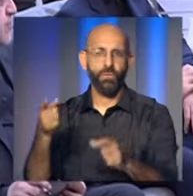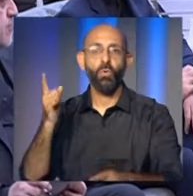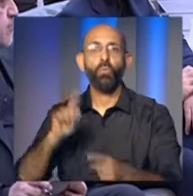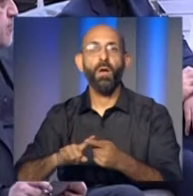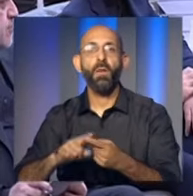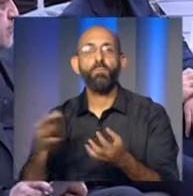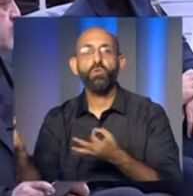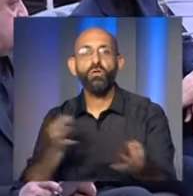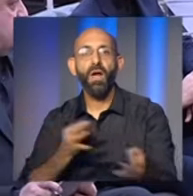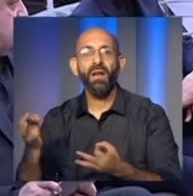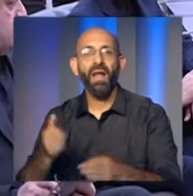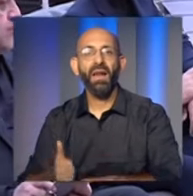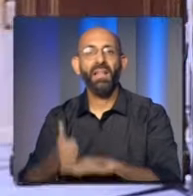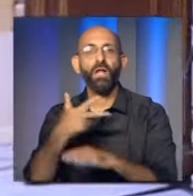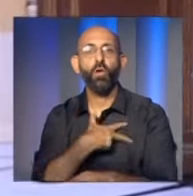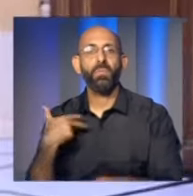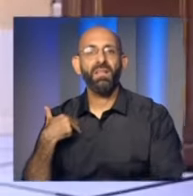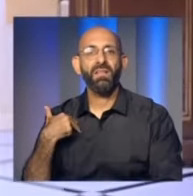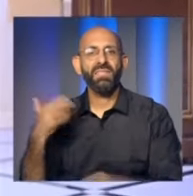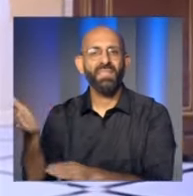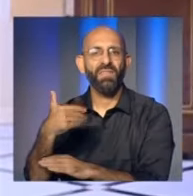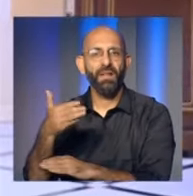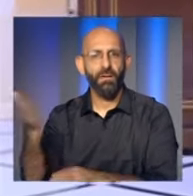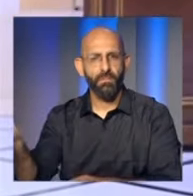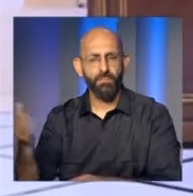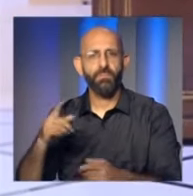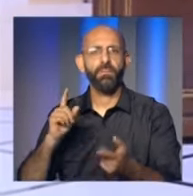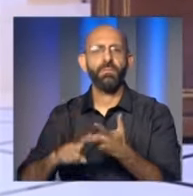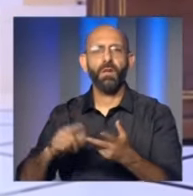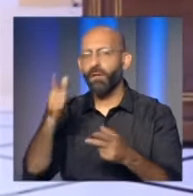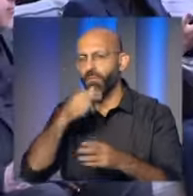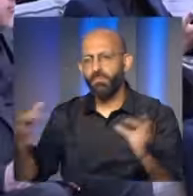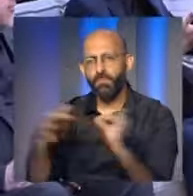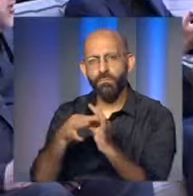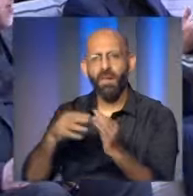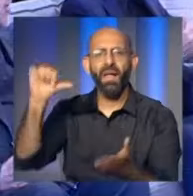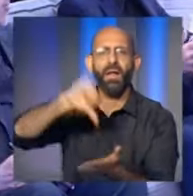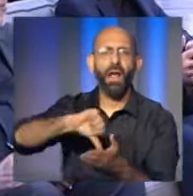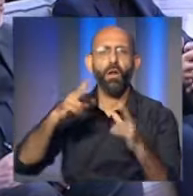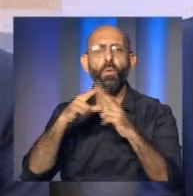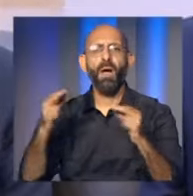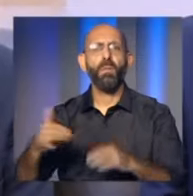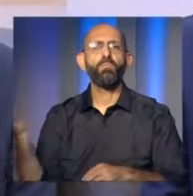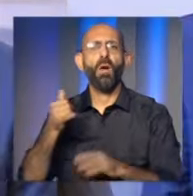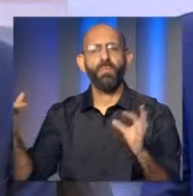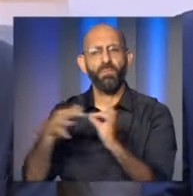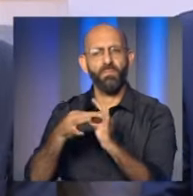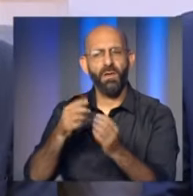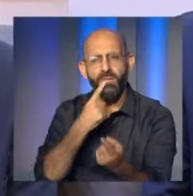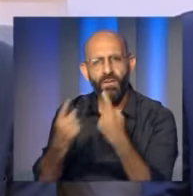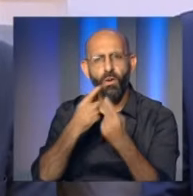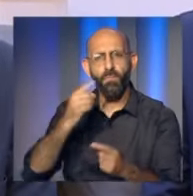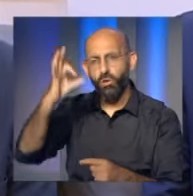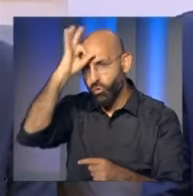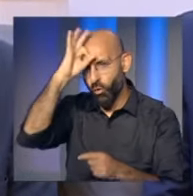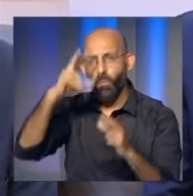والوفد الإيراني المرافق للوزير الباقري ومستشار رئيس الحكومة السفير بطرس عساكر وتم خلال